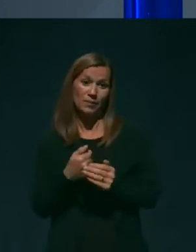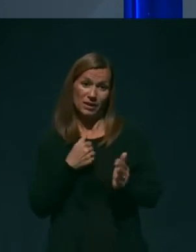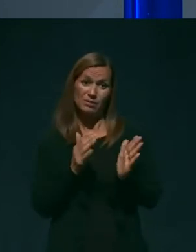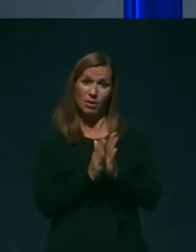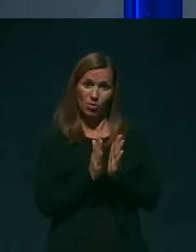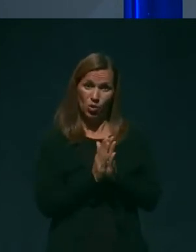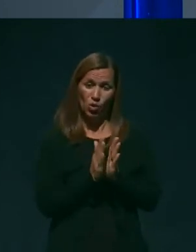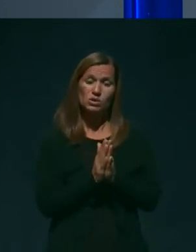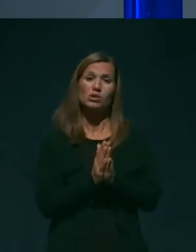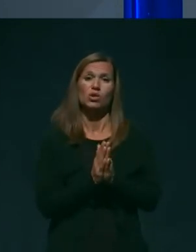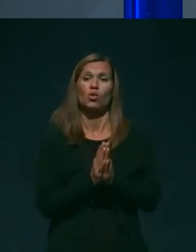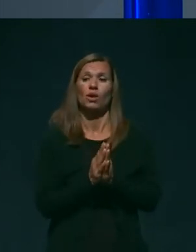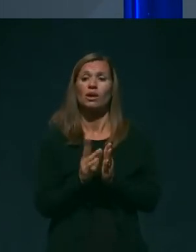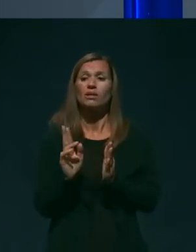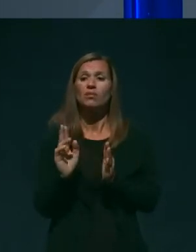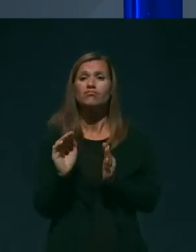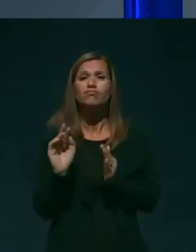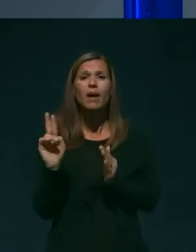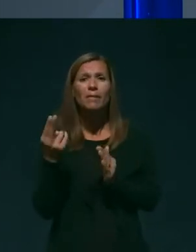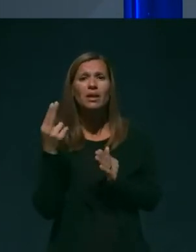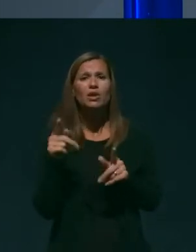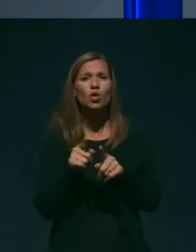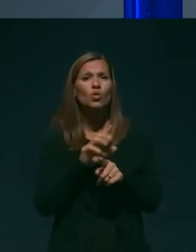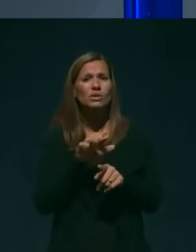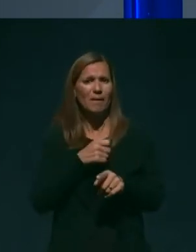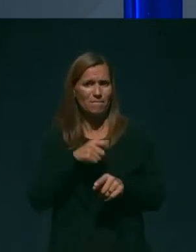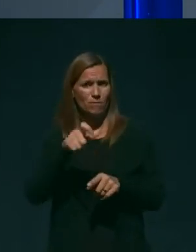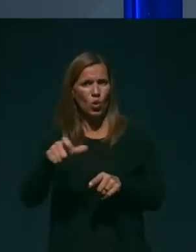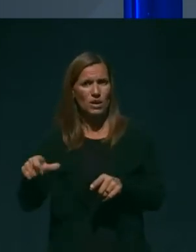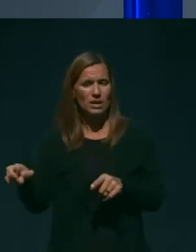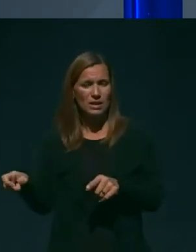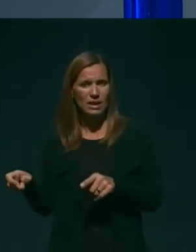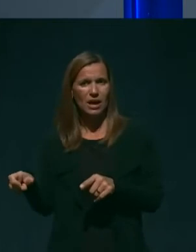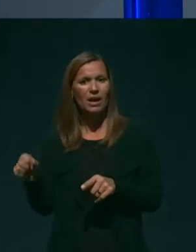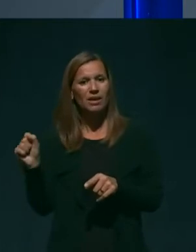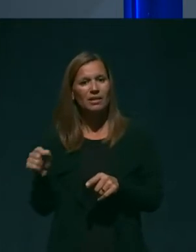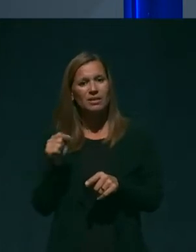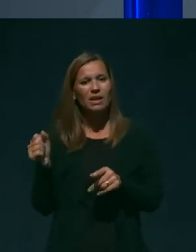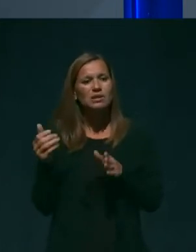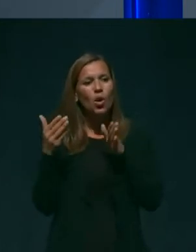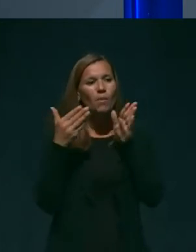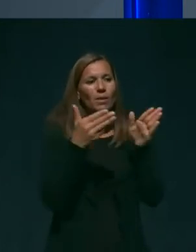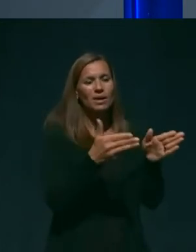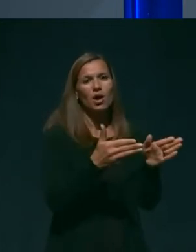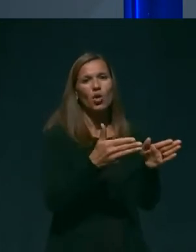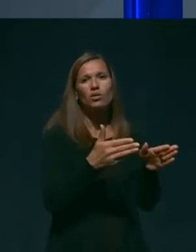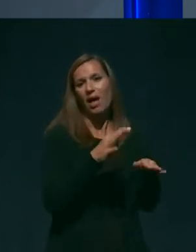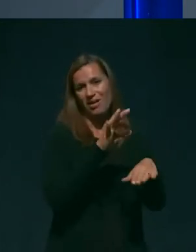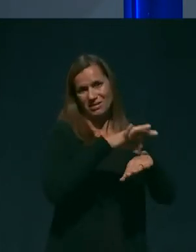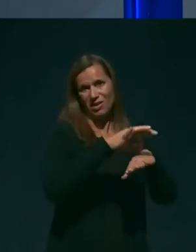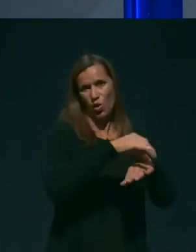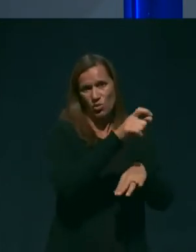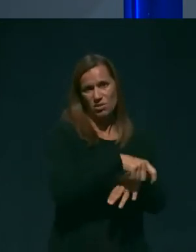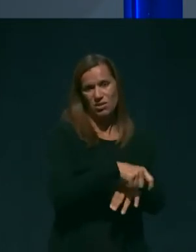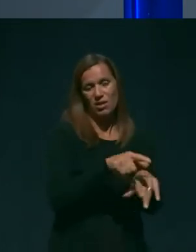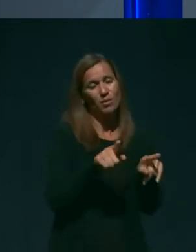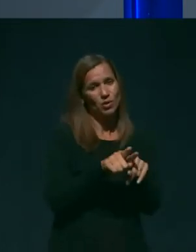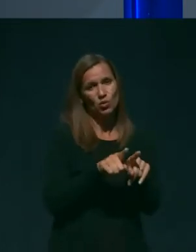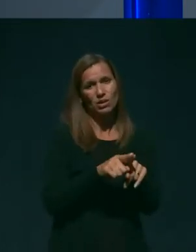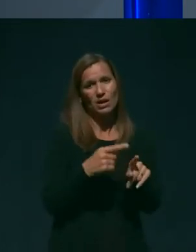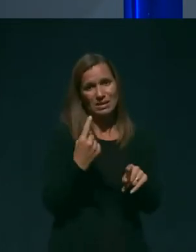sve na bolnike in tudi, da se obrnejo na svojega zdravnika in tudi sami, vkolikor